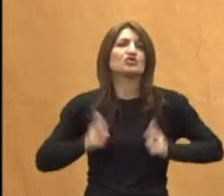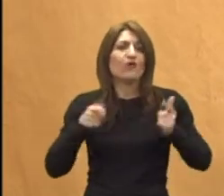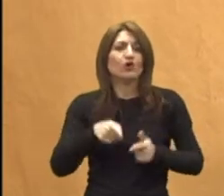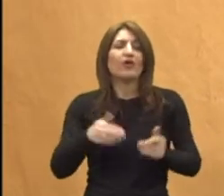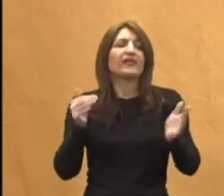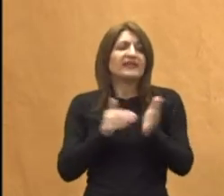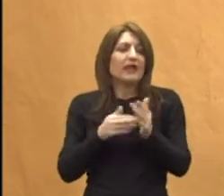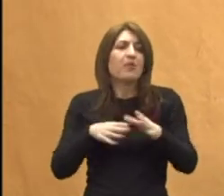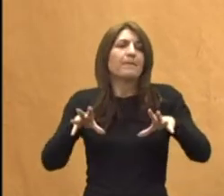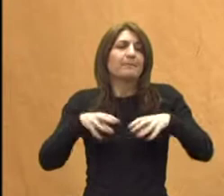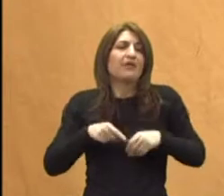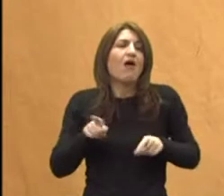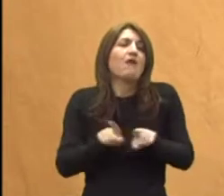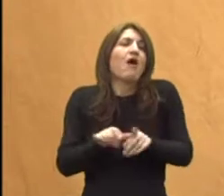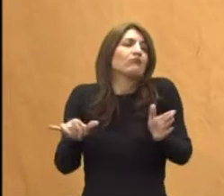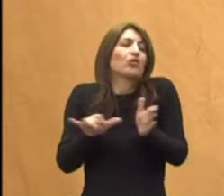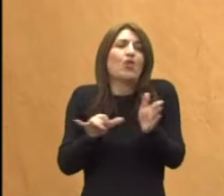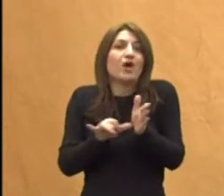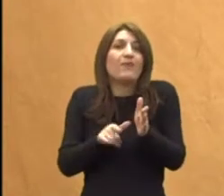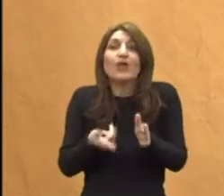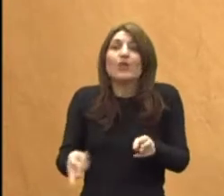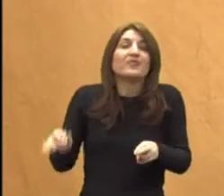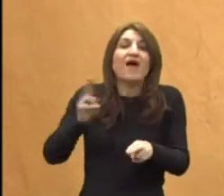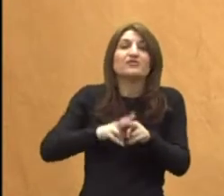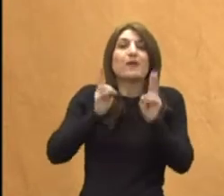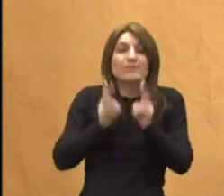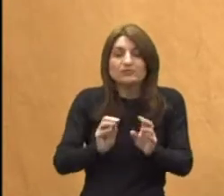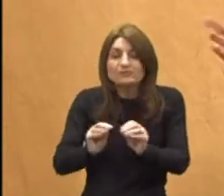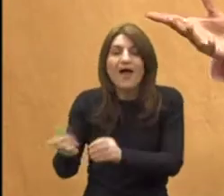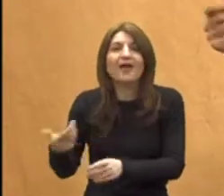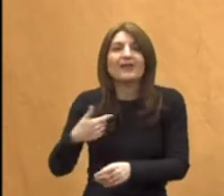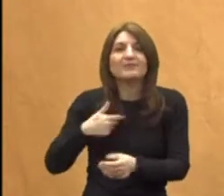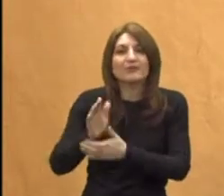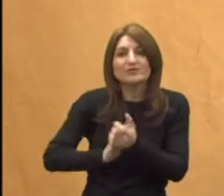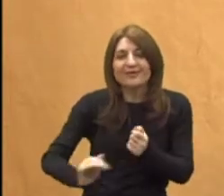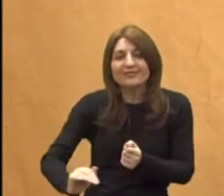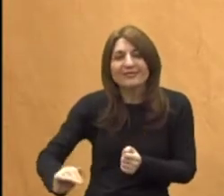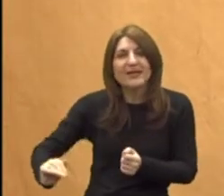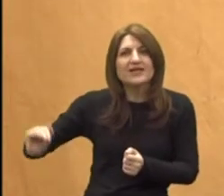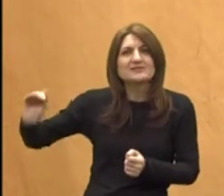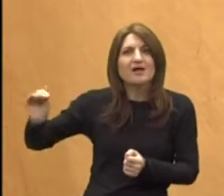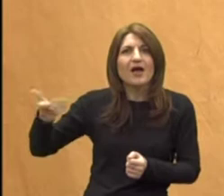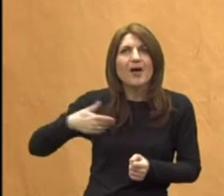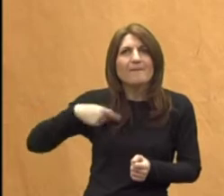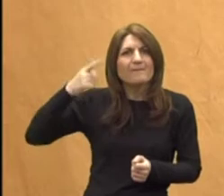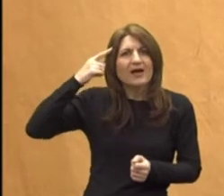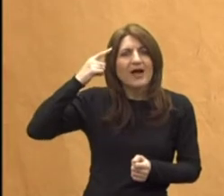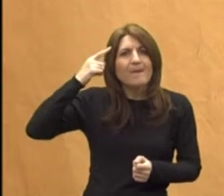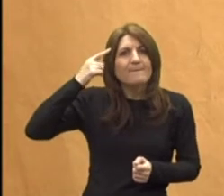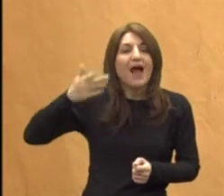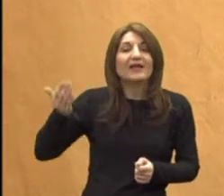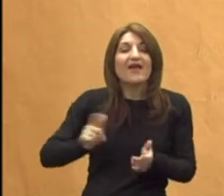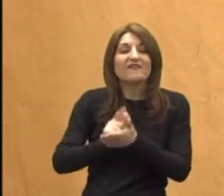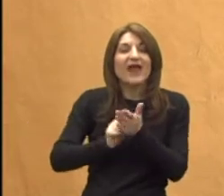tako prirodno, a to se može najviše u toj razini kad smo mala djeca, kad smo, kakav imamo mozak neoplastičan?